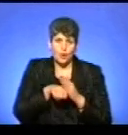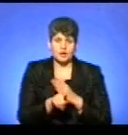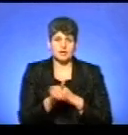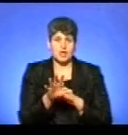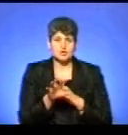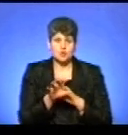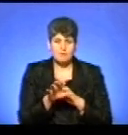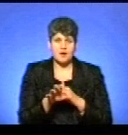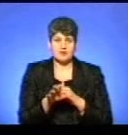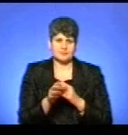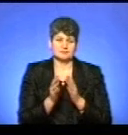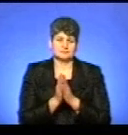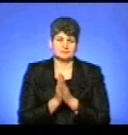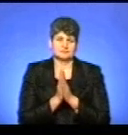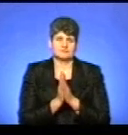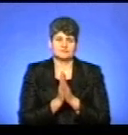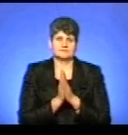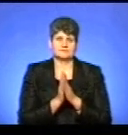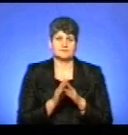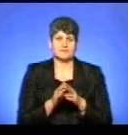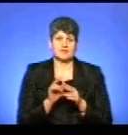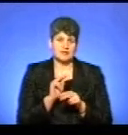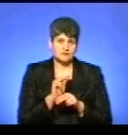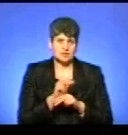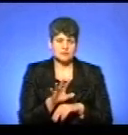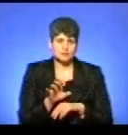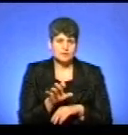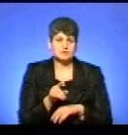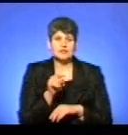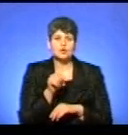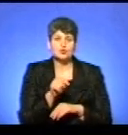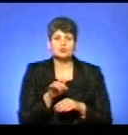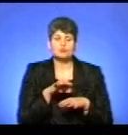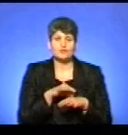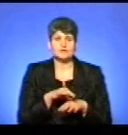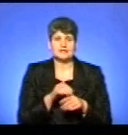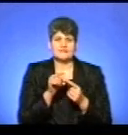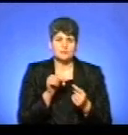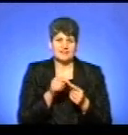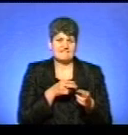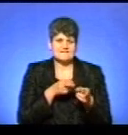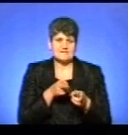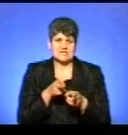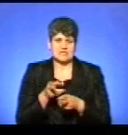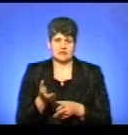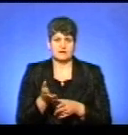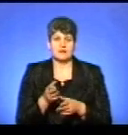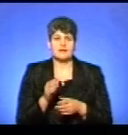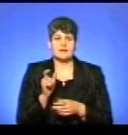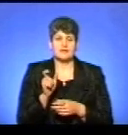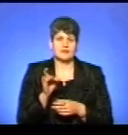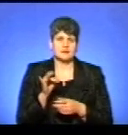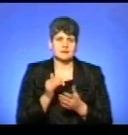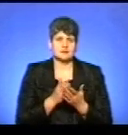власників паспортизованих норних собак, для того, щоб проводити відповідний вістріл. І є ігерські служби,